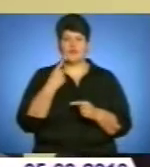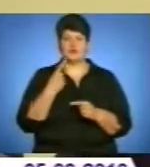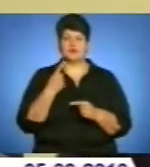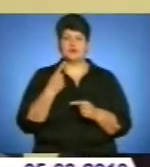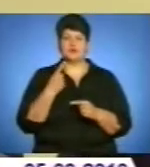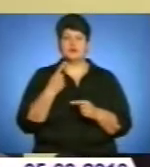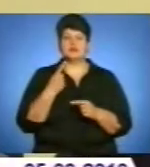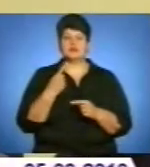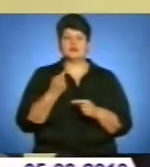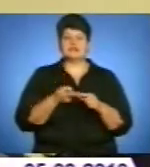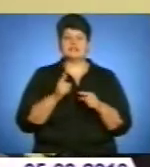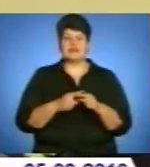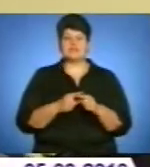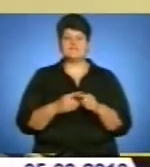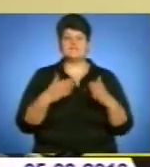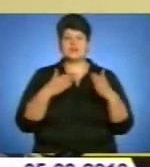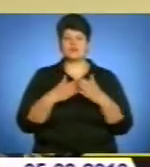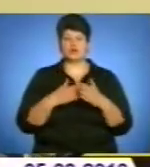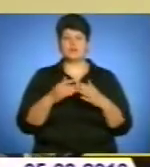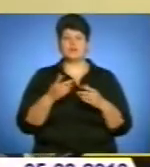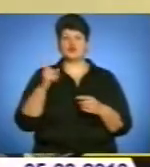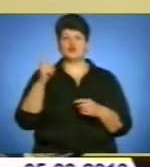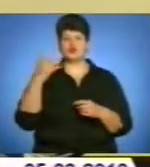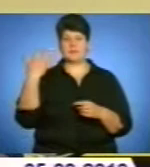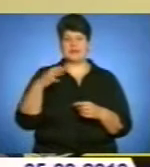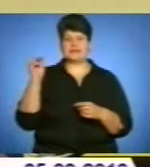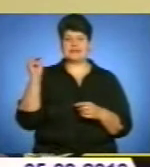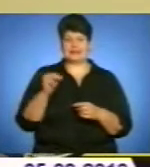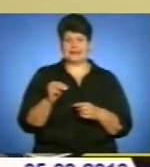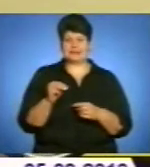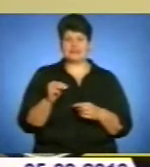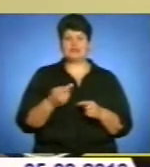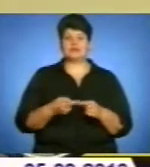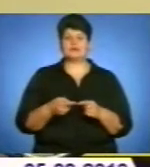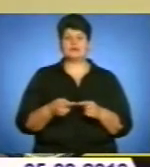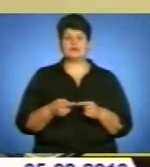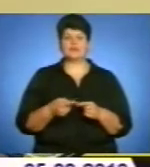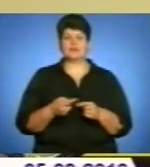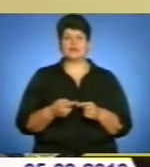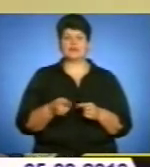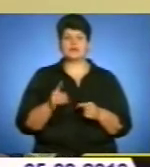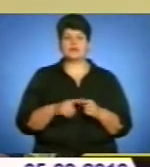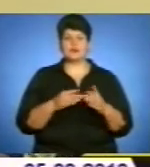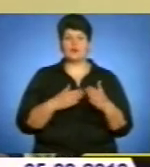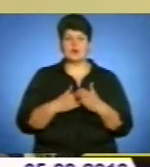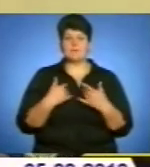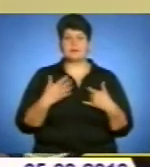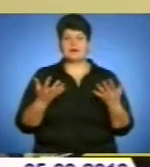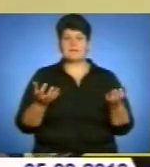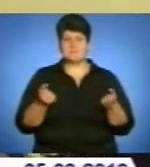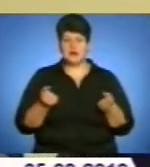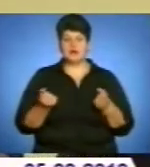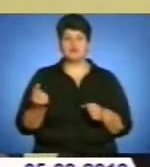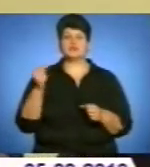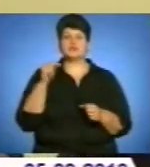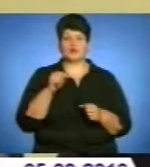Досить такий високий поріг розрахунки – 150 тисяч. Такий поріг ми приймали, виходячи